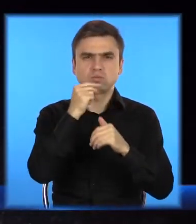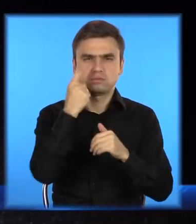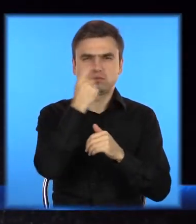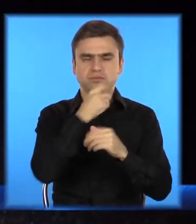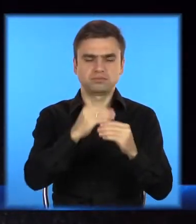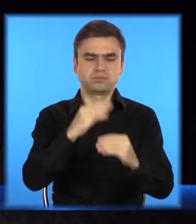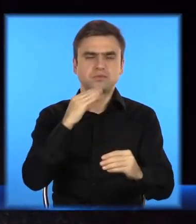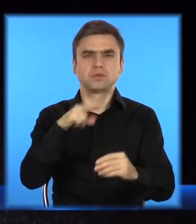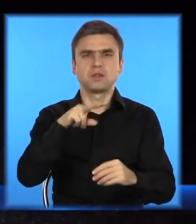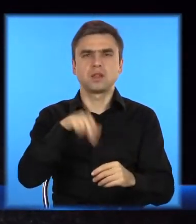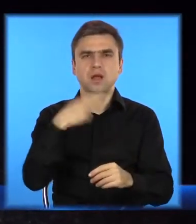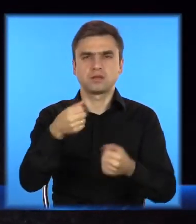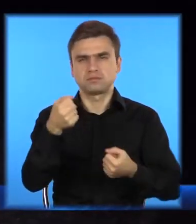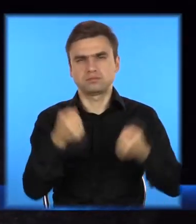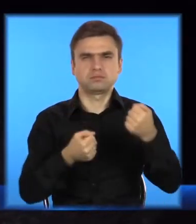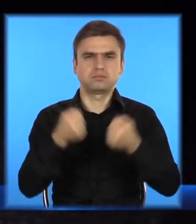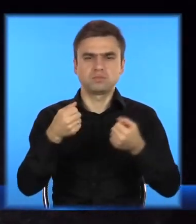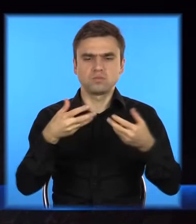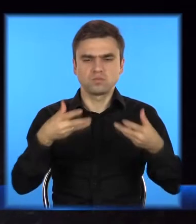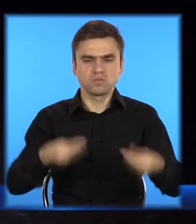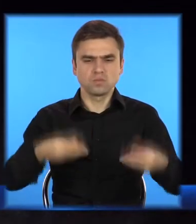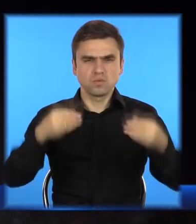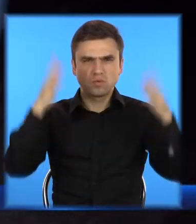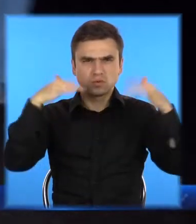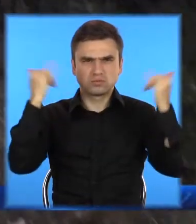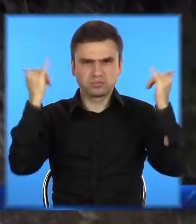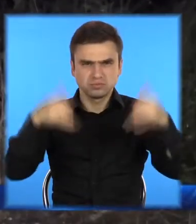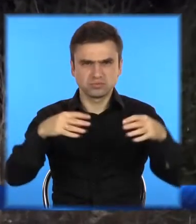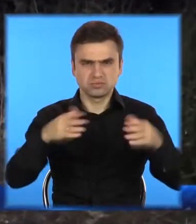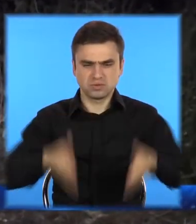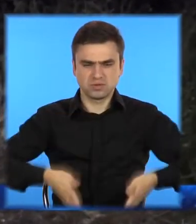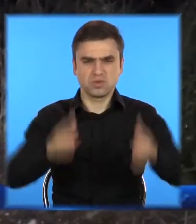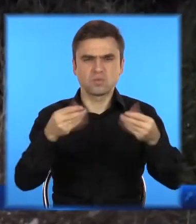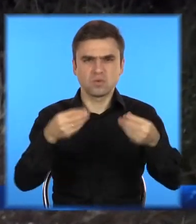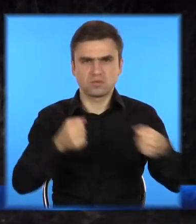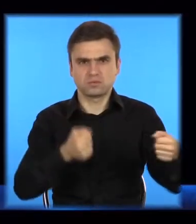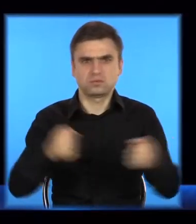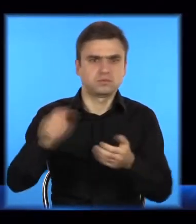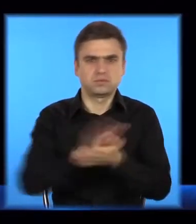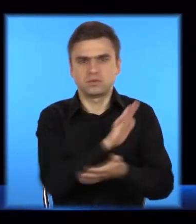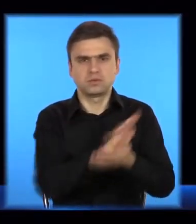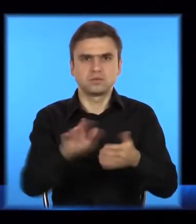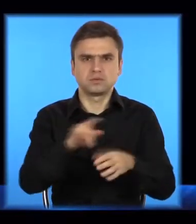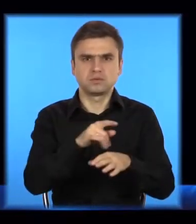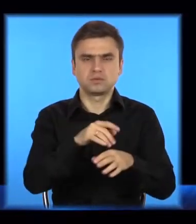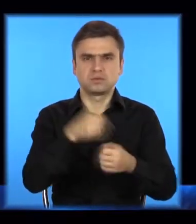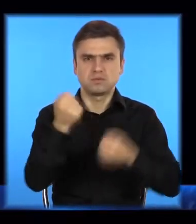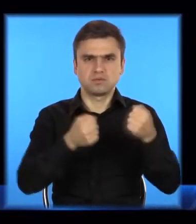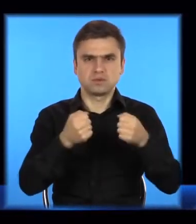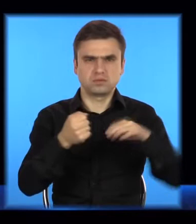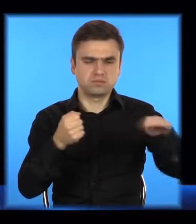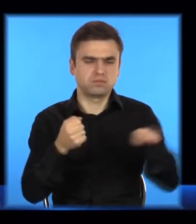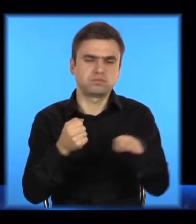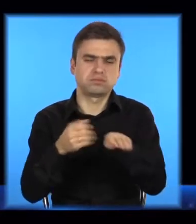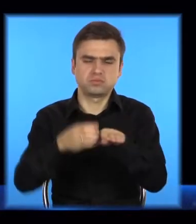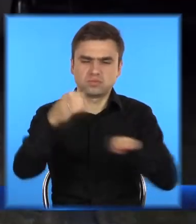не впорався з керуванням на мокрій дорозі, вулиців на узбіччя та зніс стовп. Молодика та дівчину пасажира забрали до